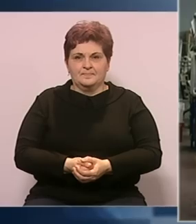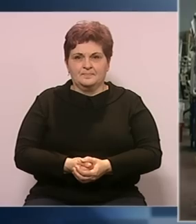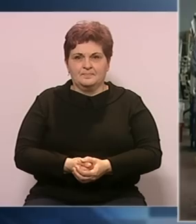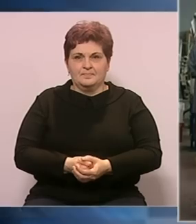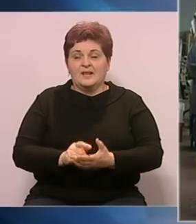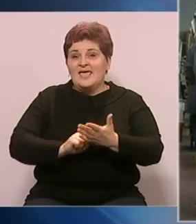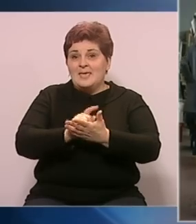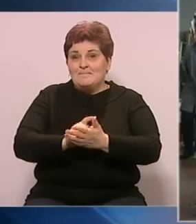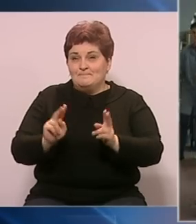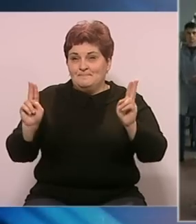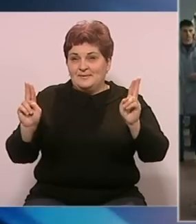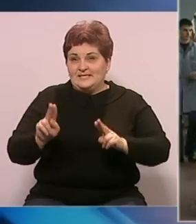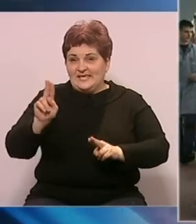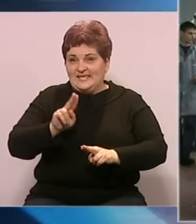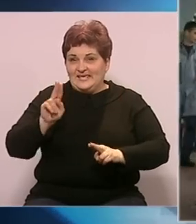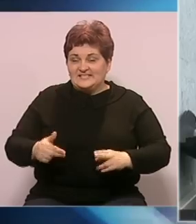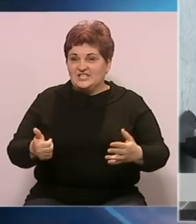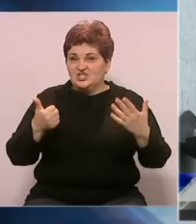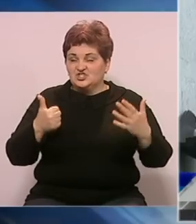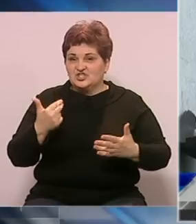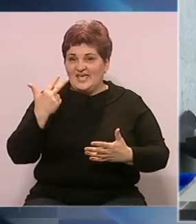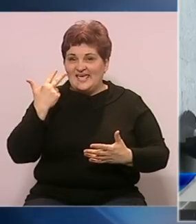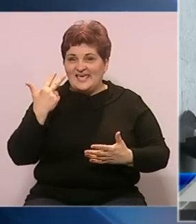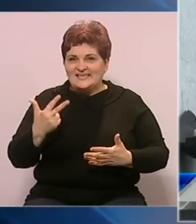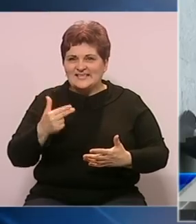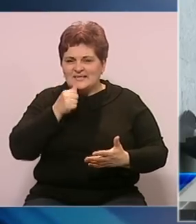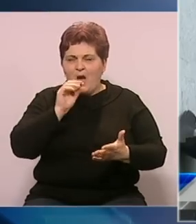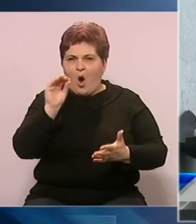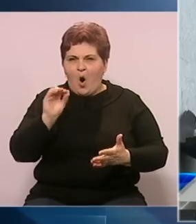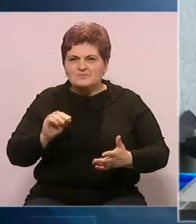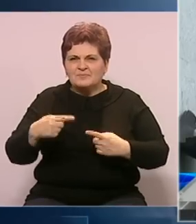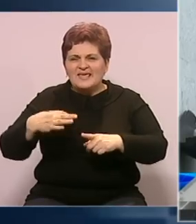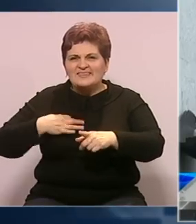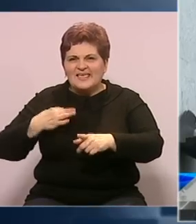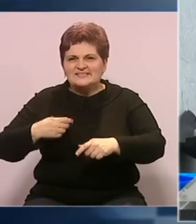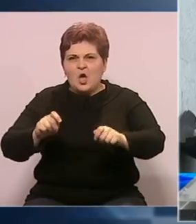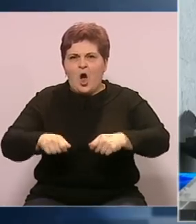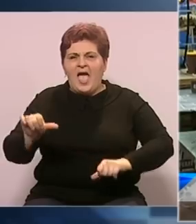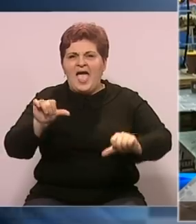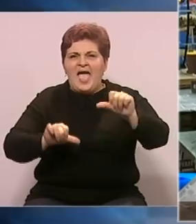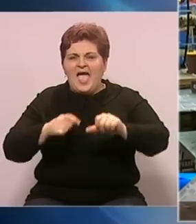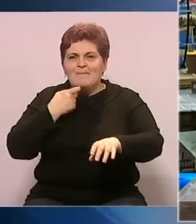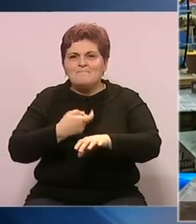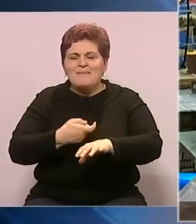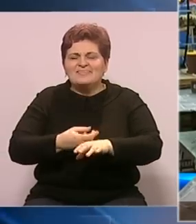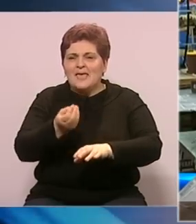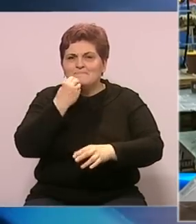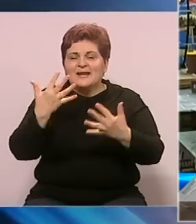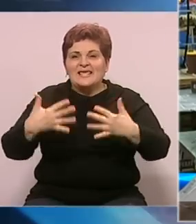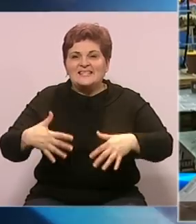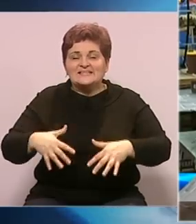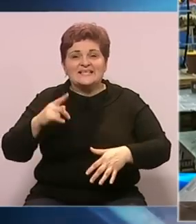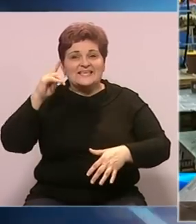Privredmeno smanjenje i suspenzija za 63 tarifne oznake u sektorima tekstila, obuće, hemijske, metalne i prehrambene industrije